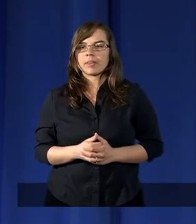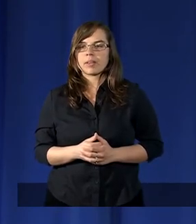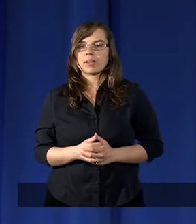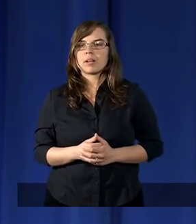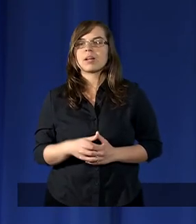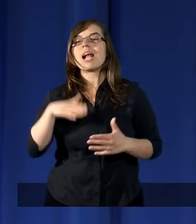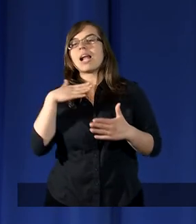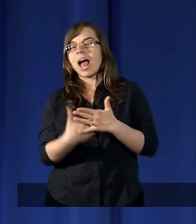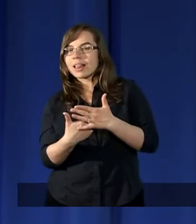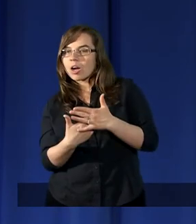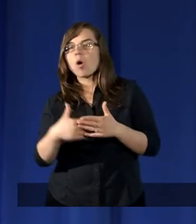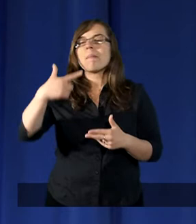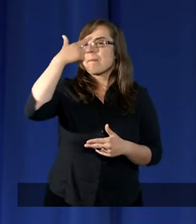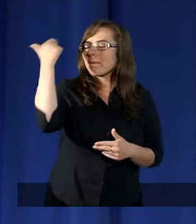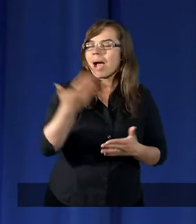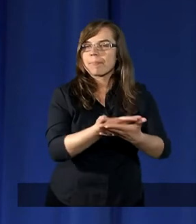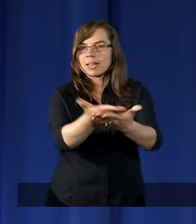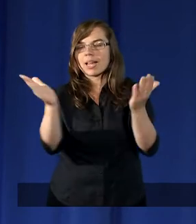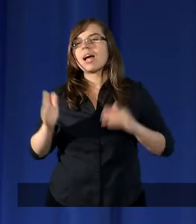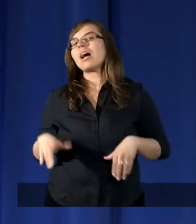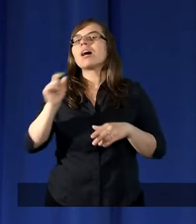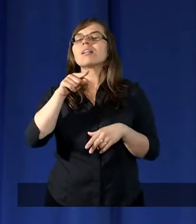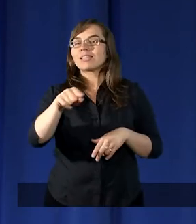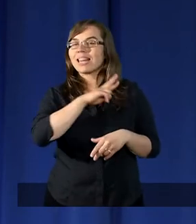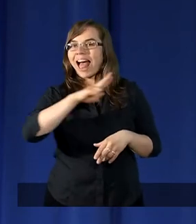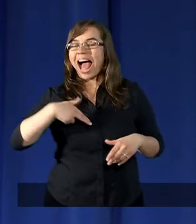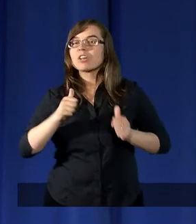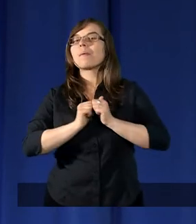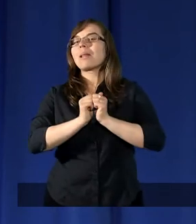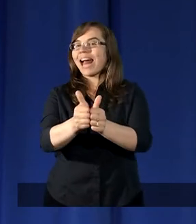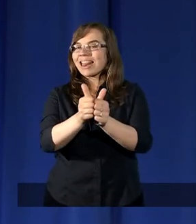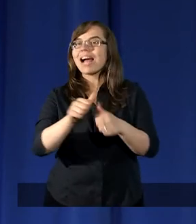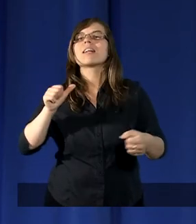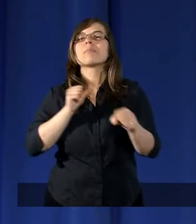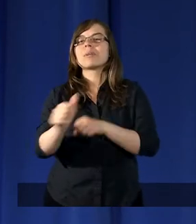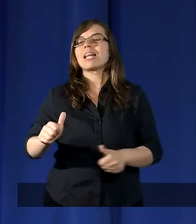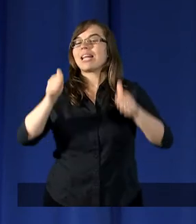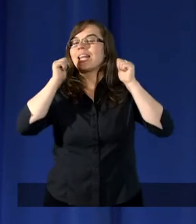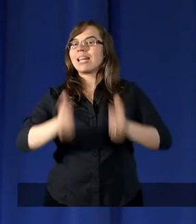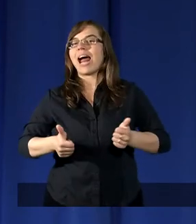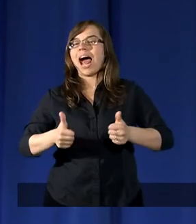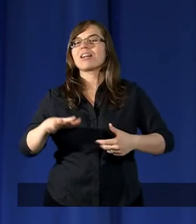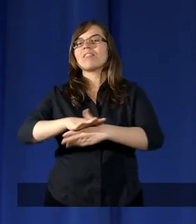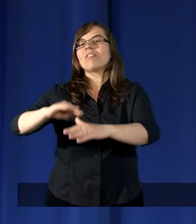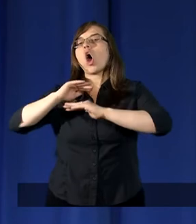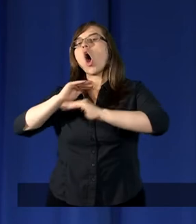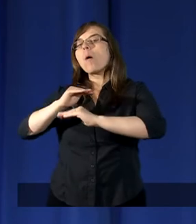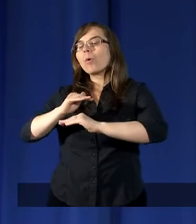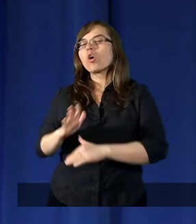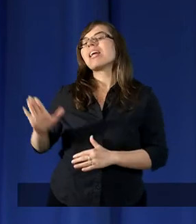Dlatego pamiętajmy, że naszym zadaniem jest stać w obronie